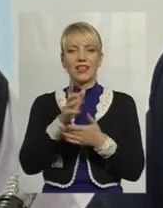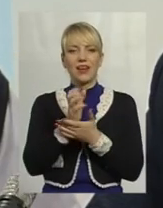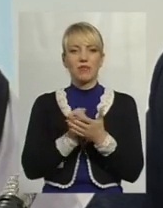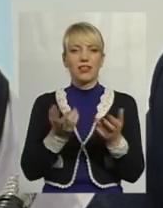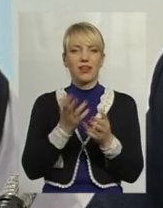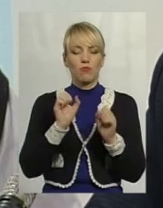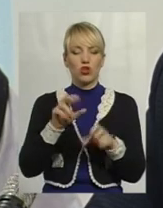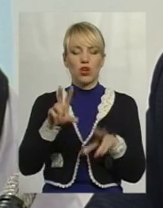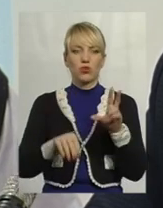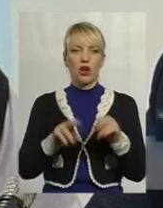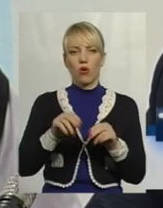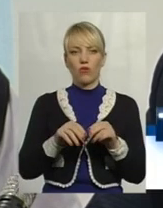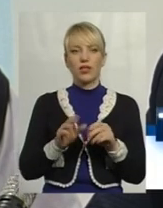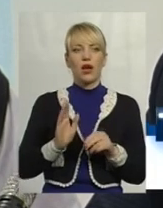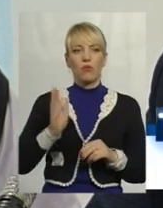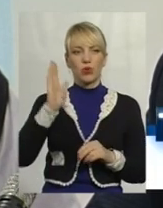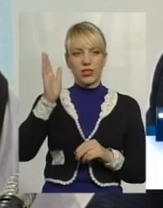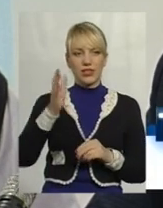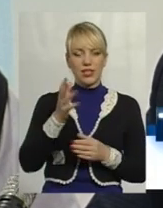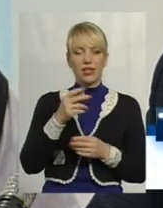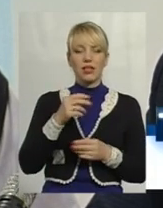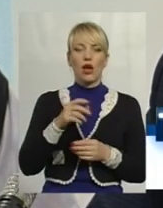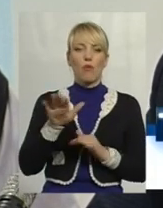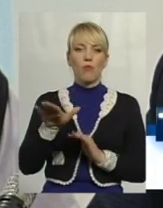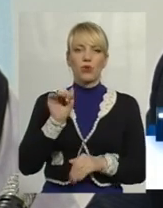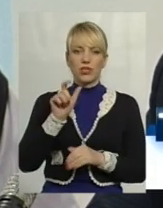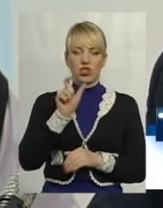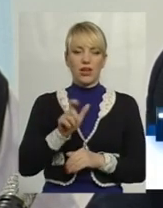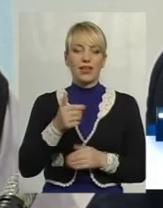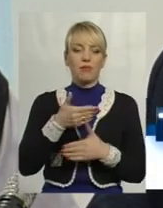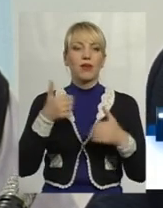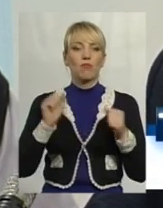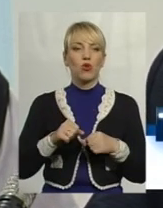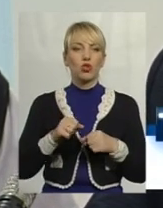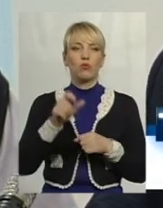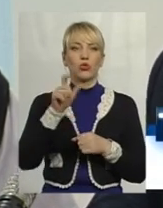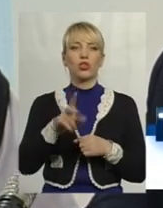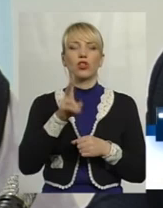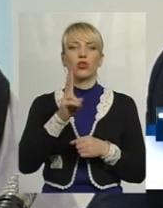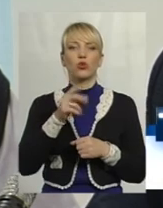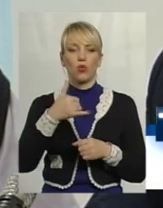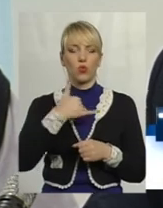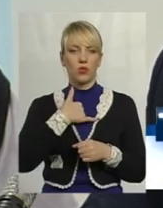розраховувати потенційний позичальник, ми можемо лише тому клієнту, який у нас обслуговується.